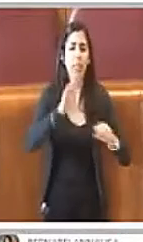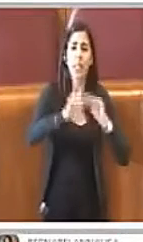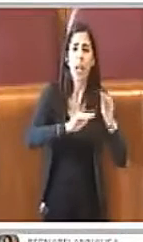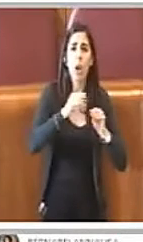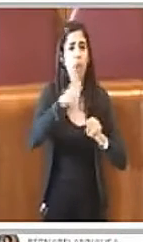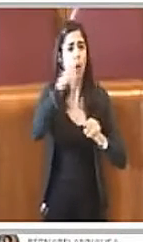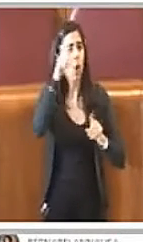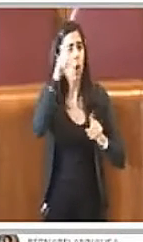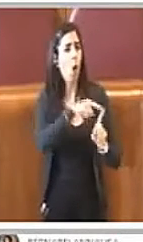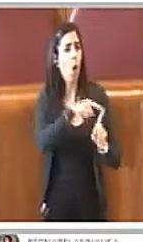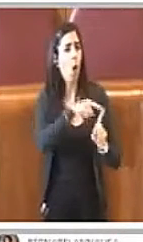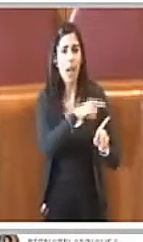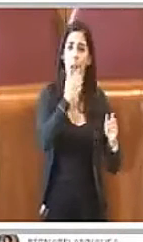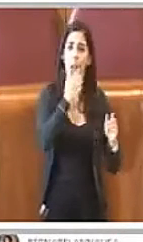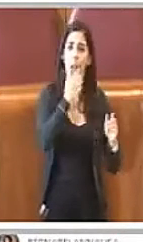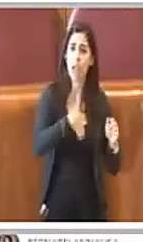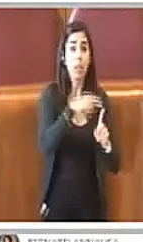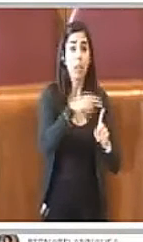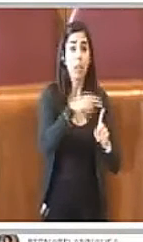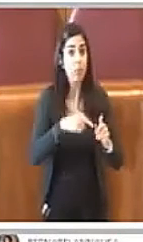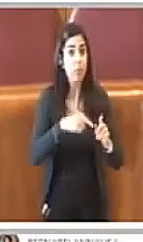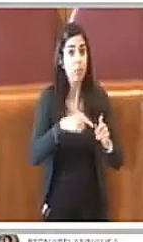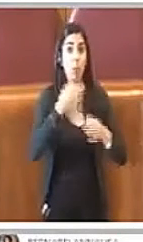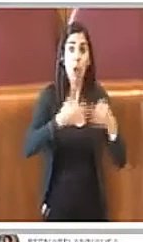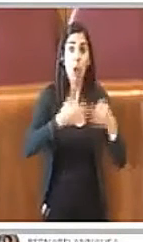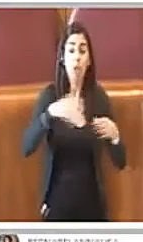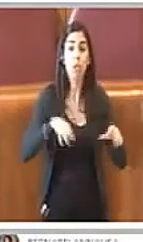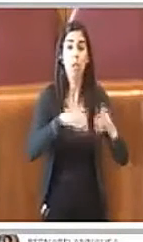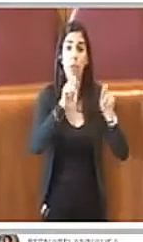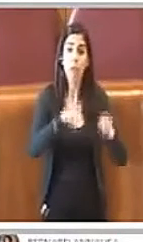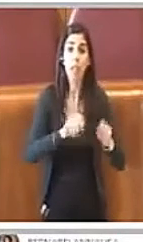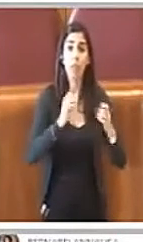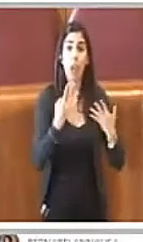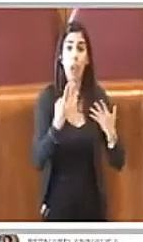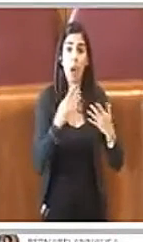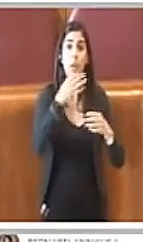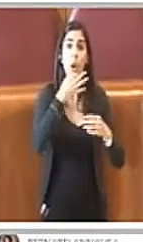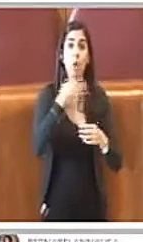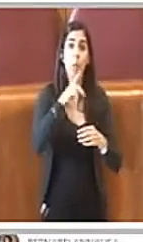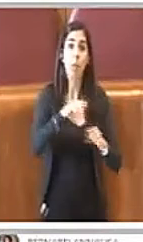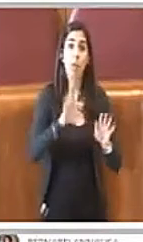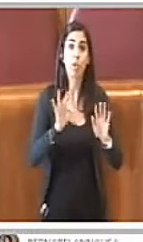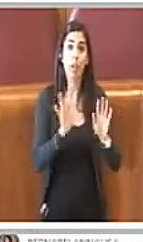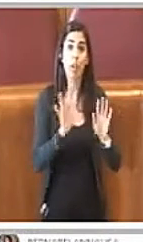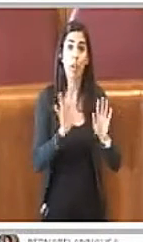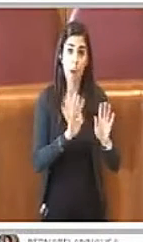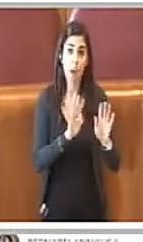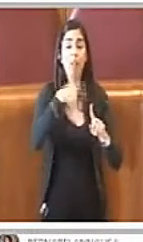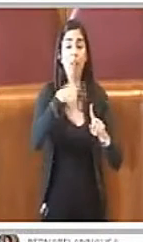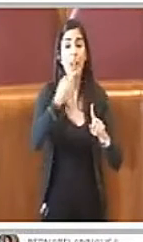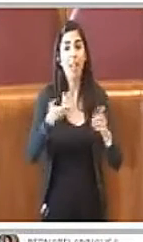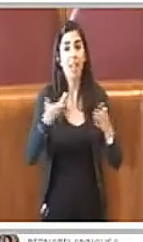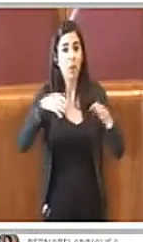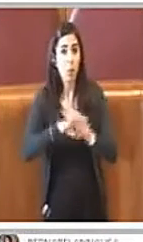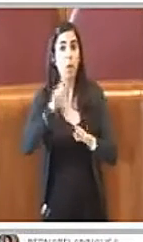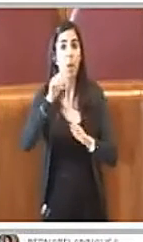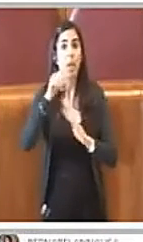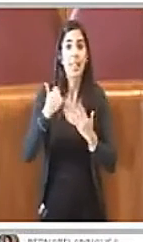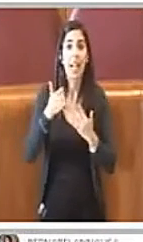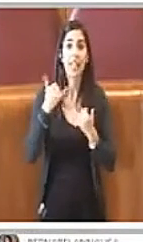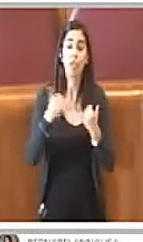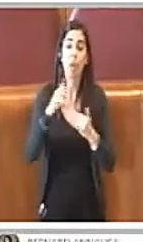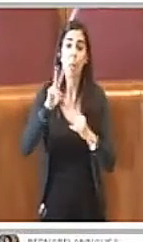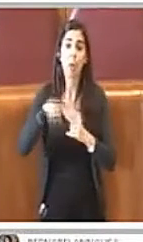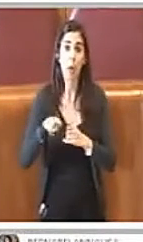argentino, il processo aprì il 19 ottobre 1999 per finire il 6 dicembre 2000 con la